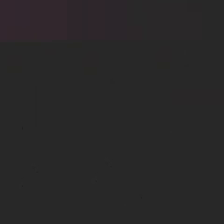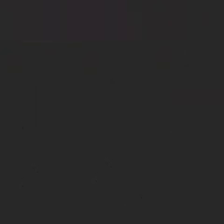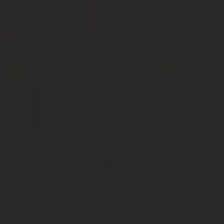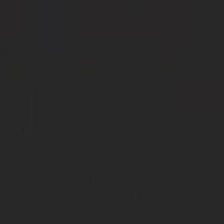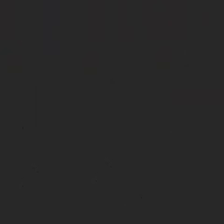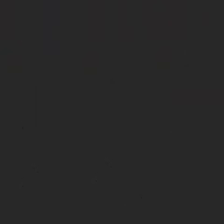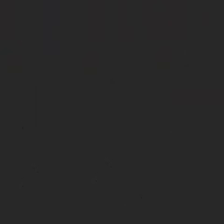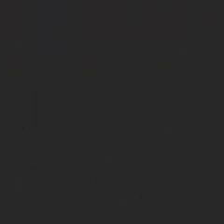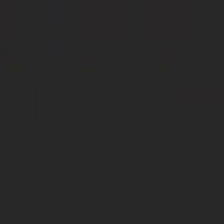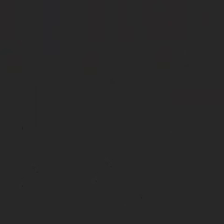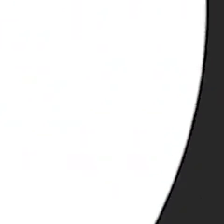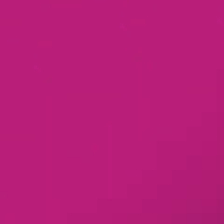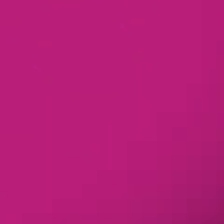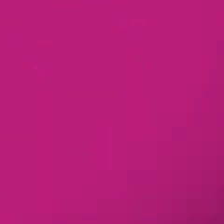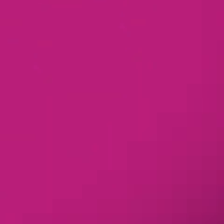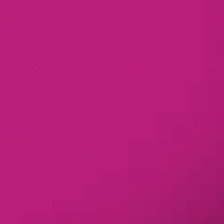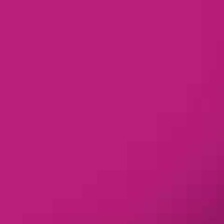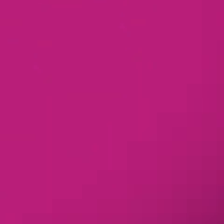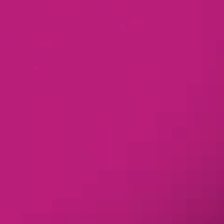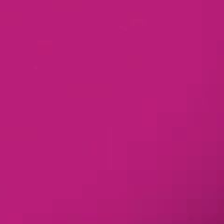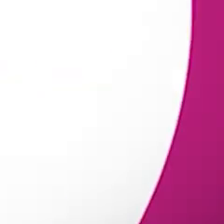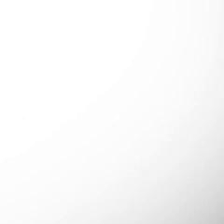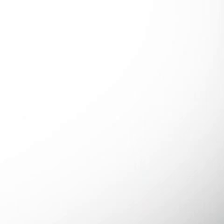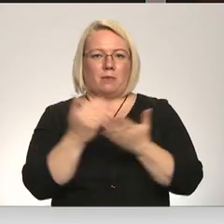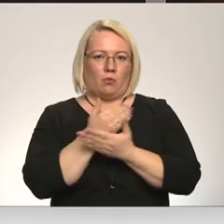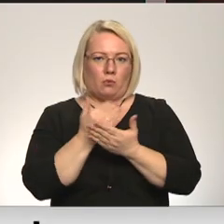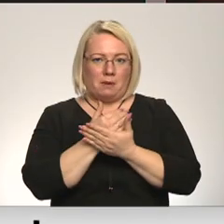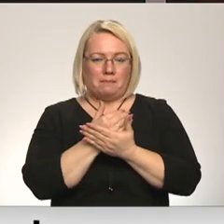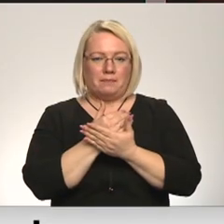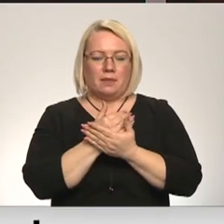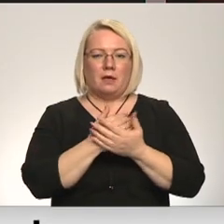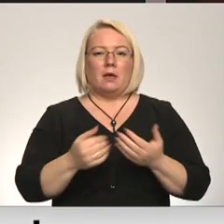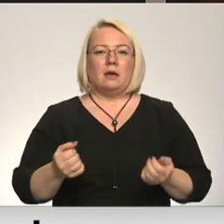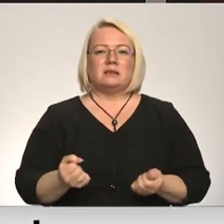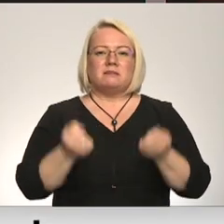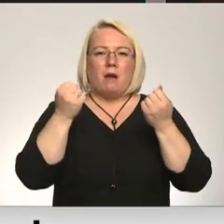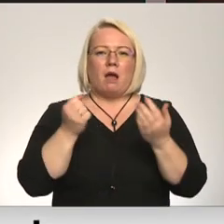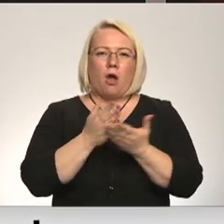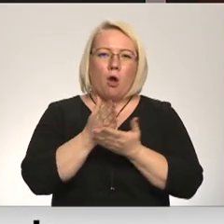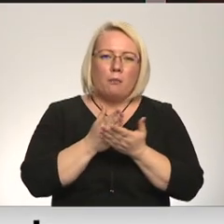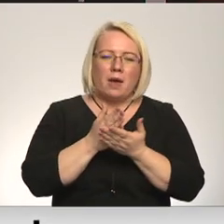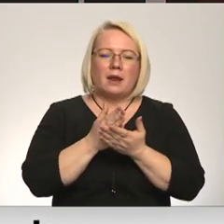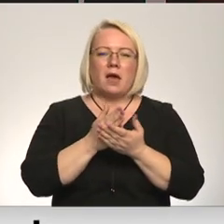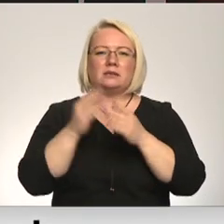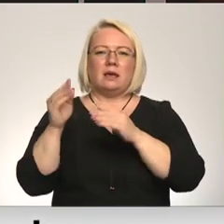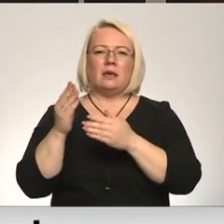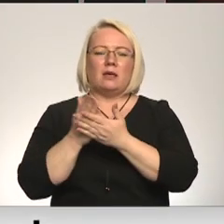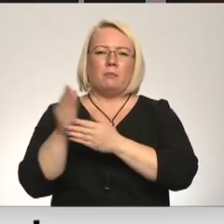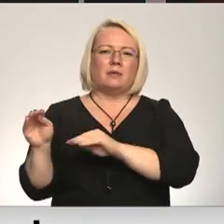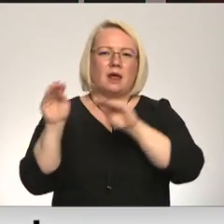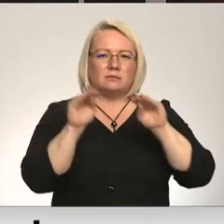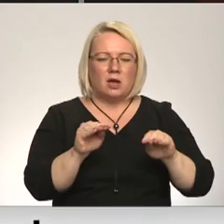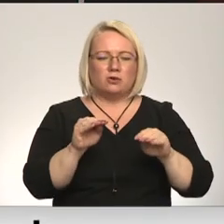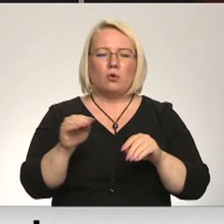Re! Viss ēters ir te! Smagas operācijas, transplantācijas un asīnas